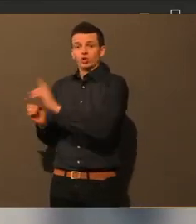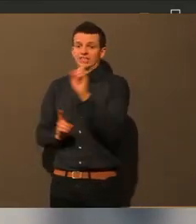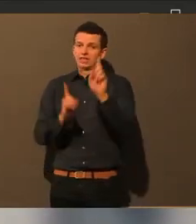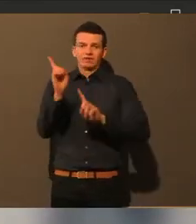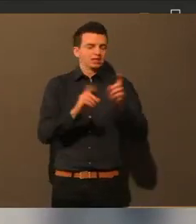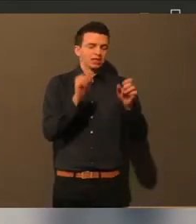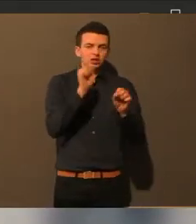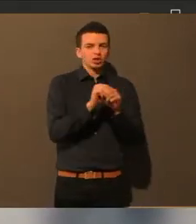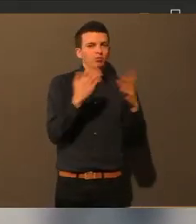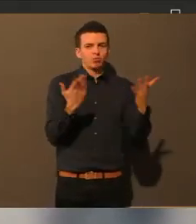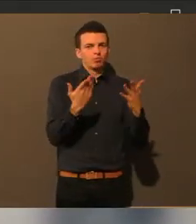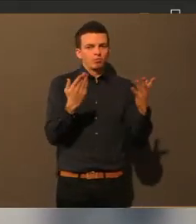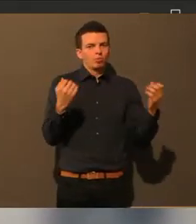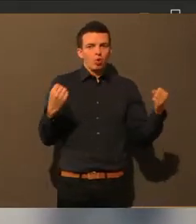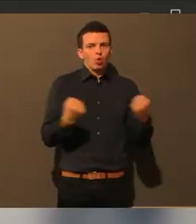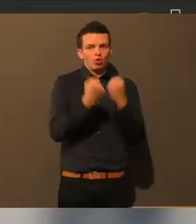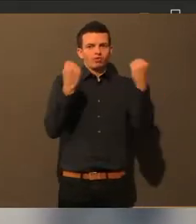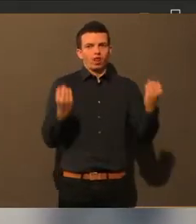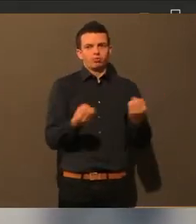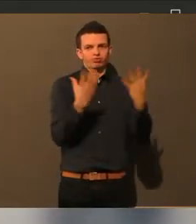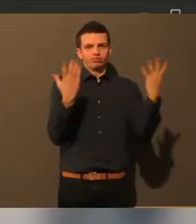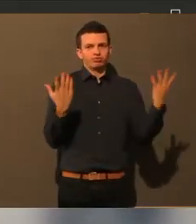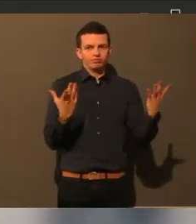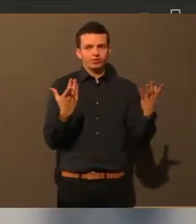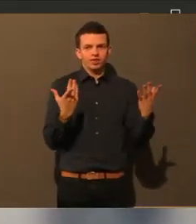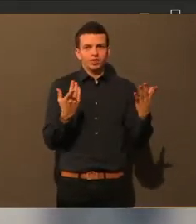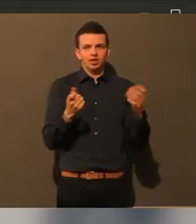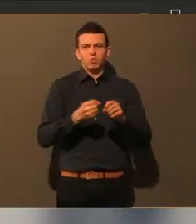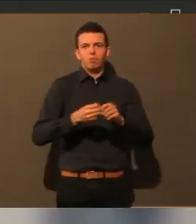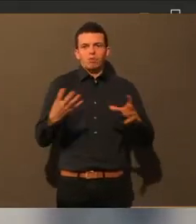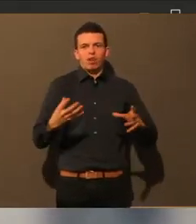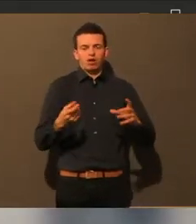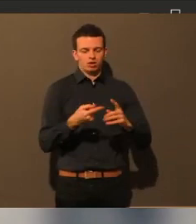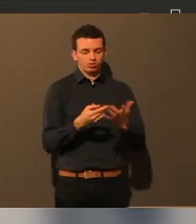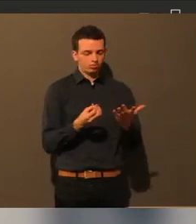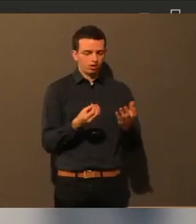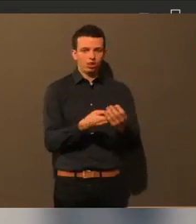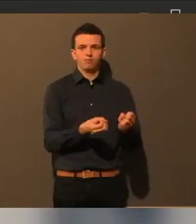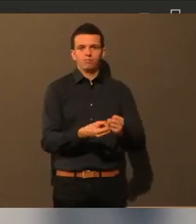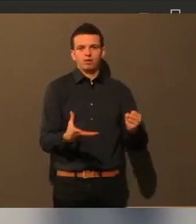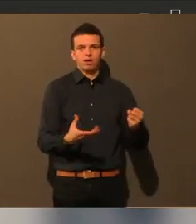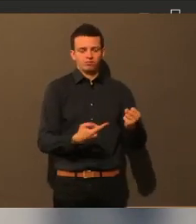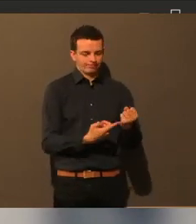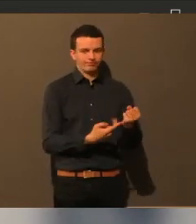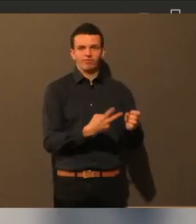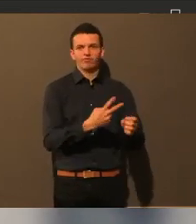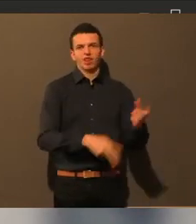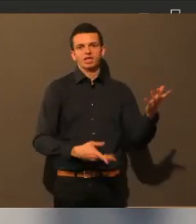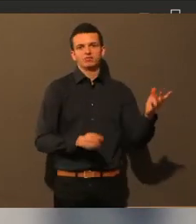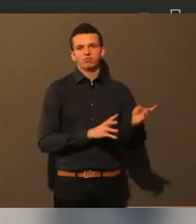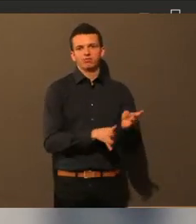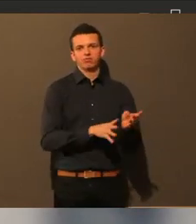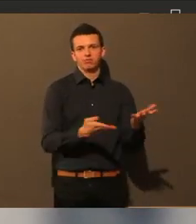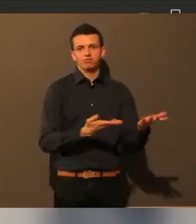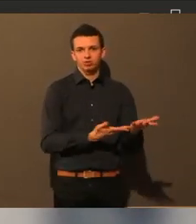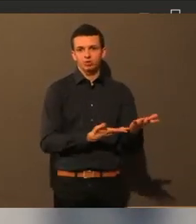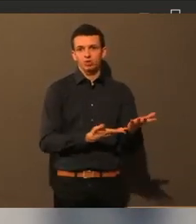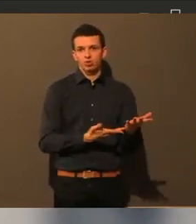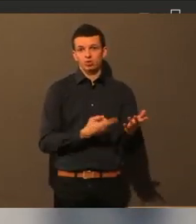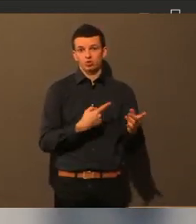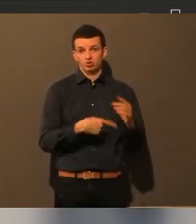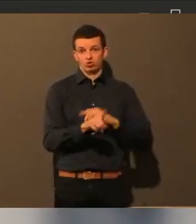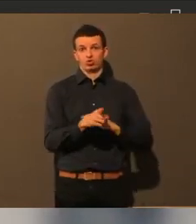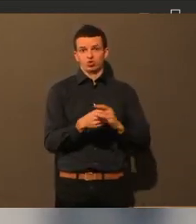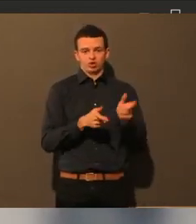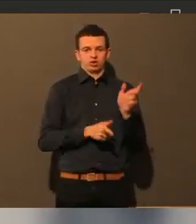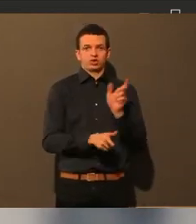und jemand sich verletzt. Und wir möchten da einfach auch die Krankenhäuser und die Rettungsdienste entlassen. Und deswegen ist da eben